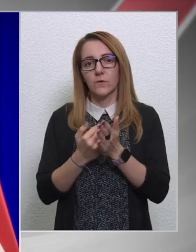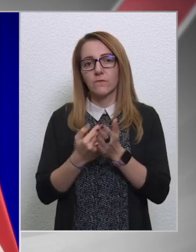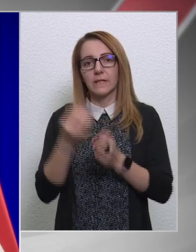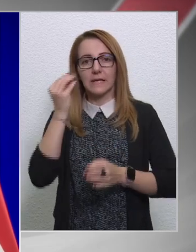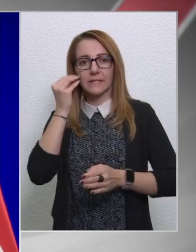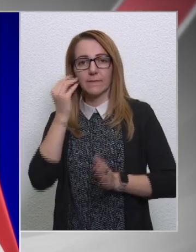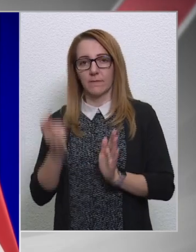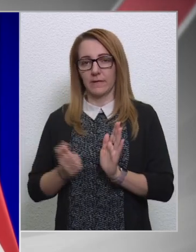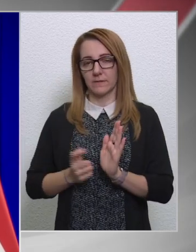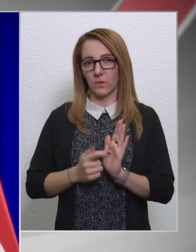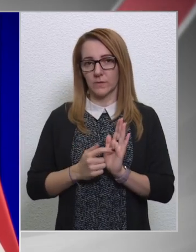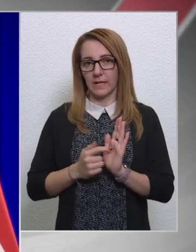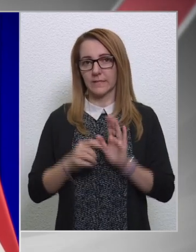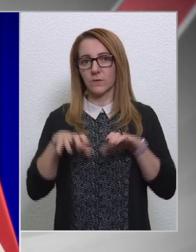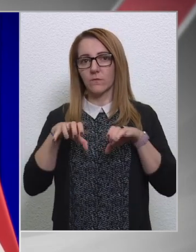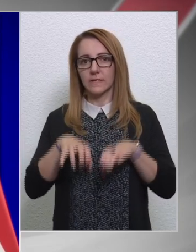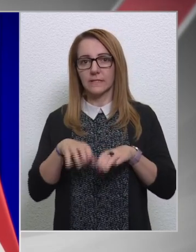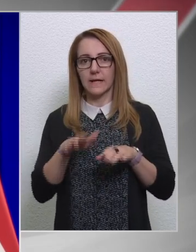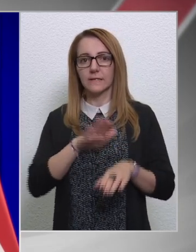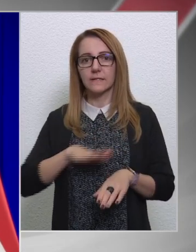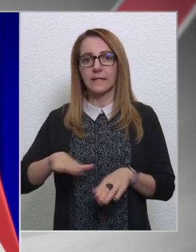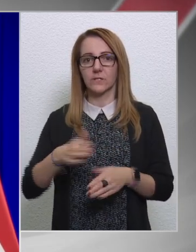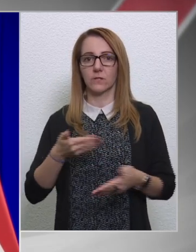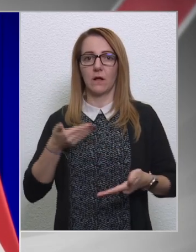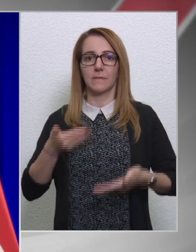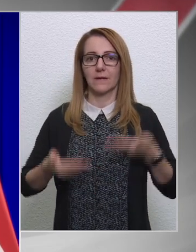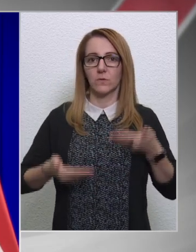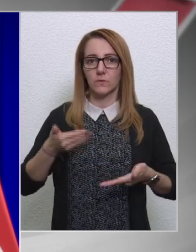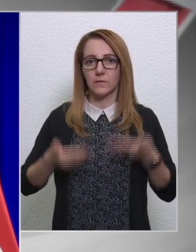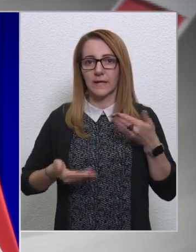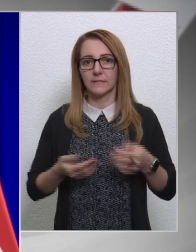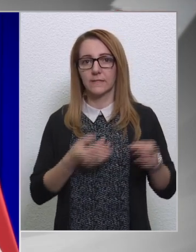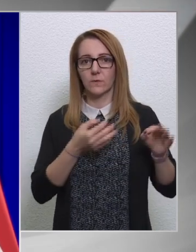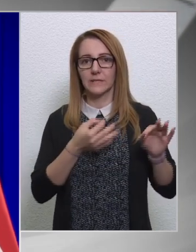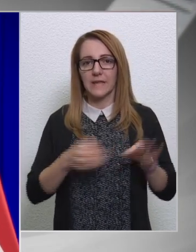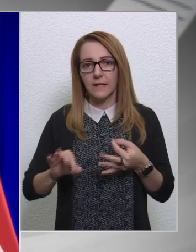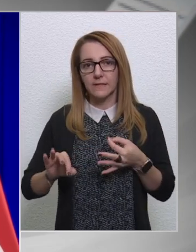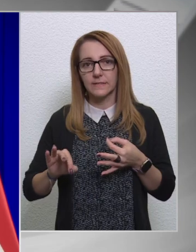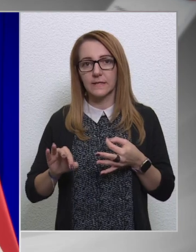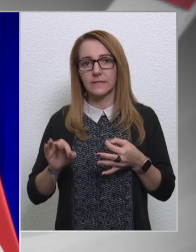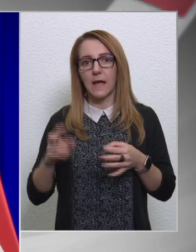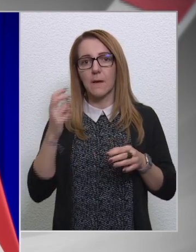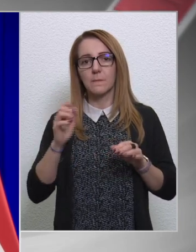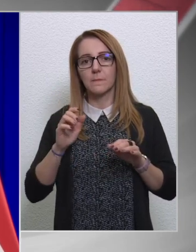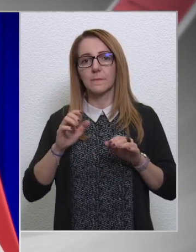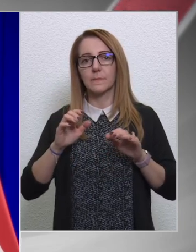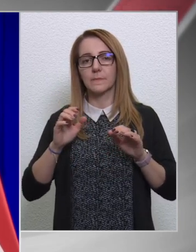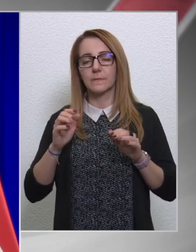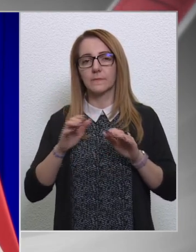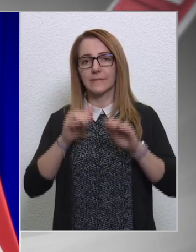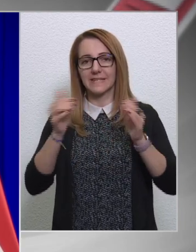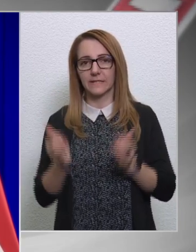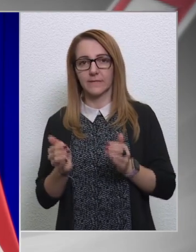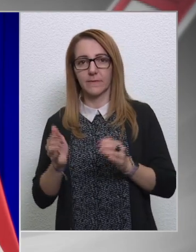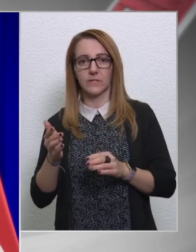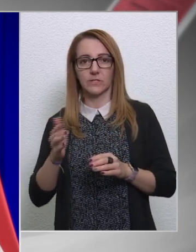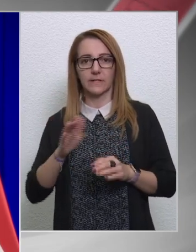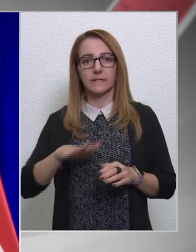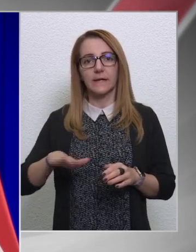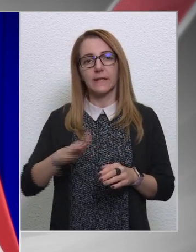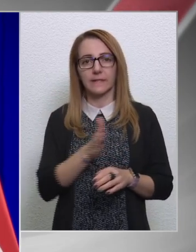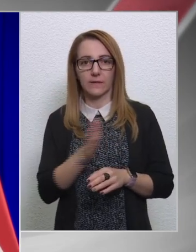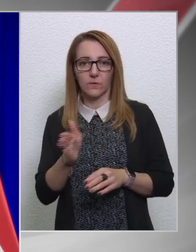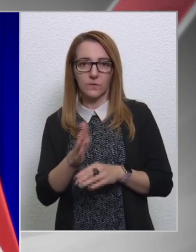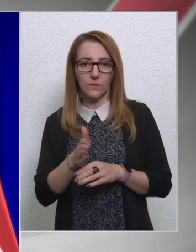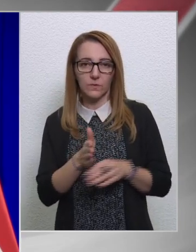kötelezővé tett társadalmi konzultációt rendezettebb, intézményesítettebb keretek